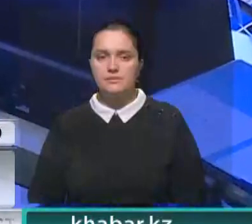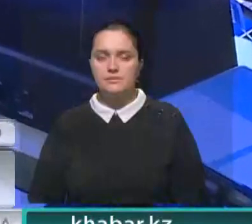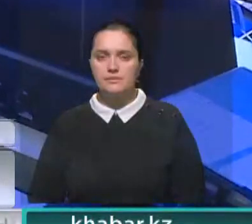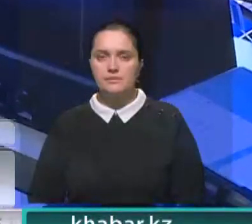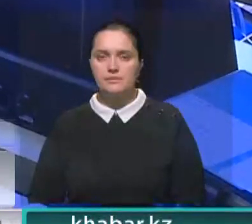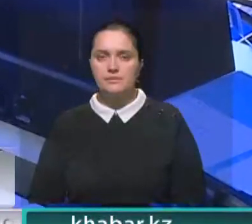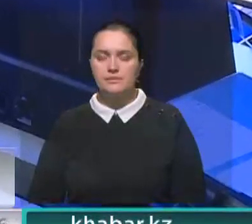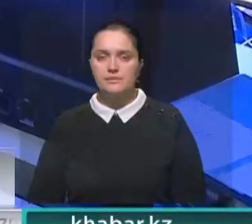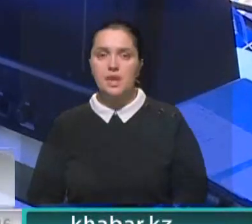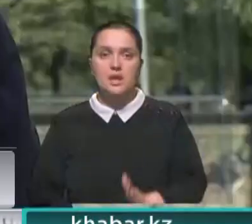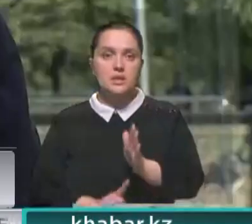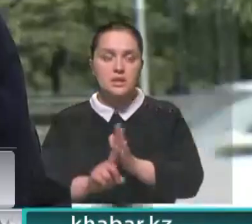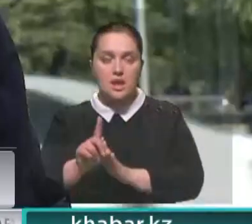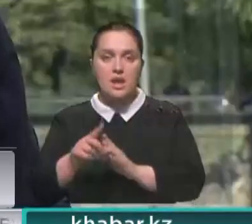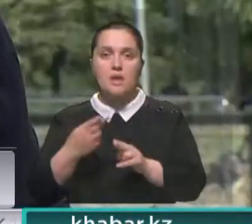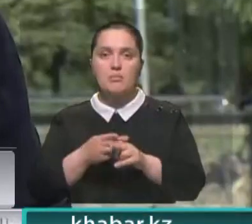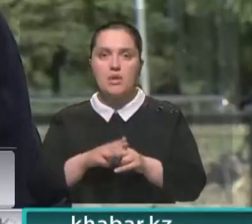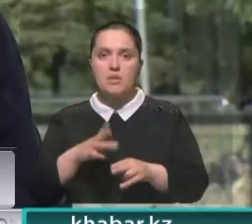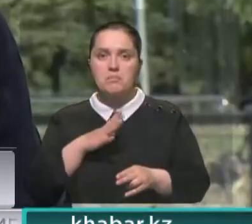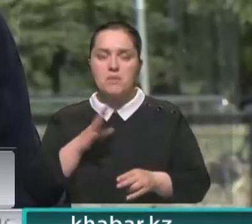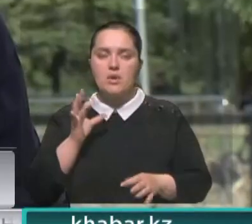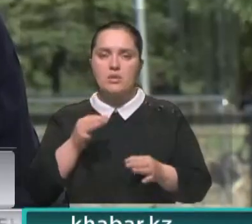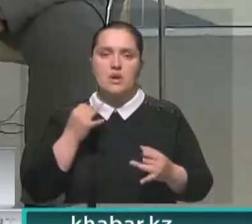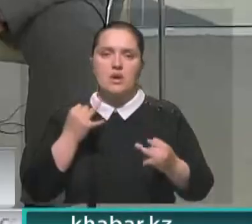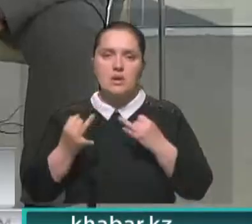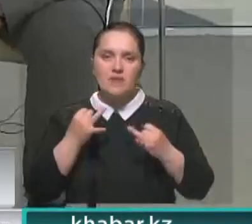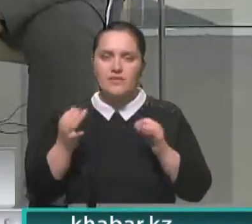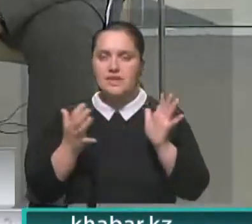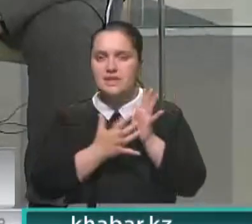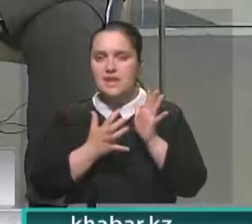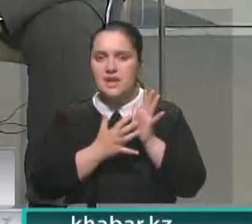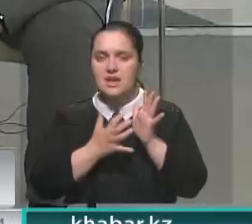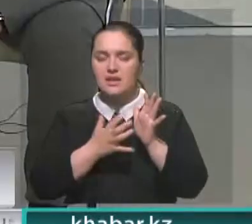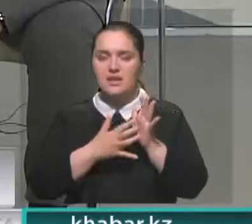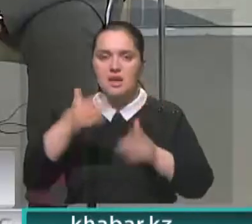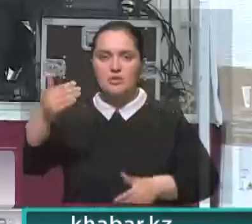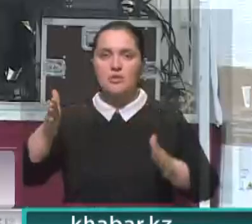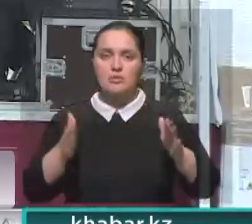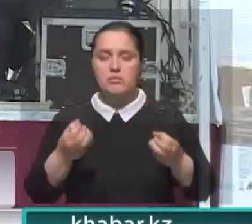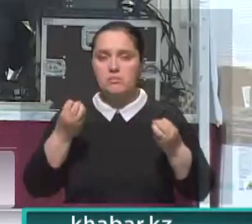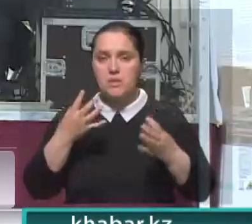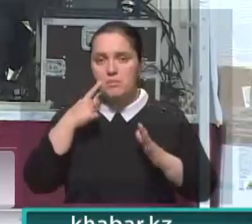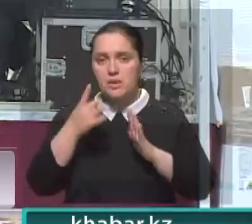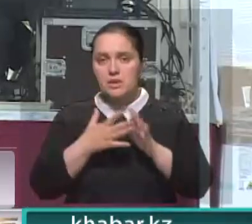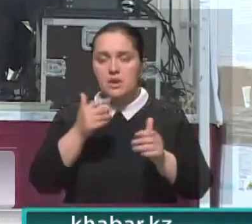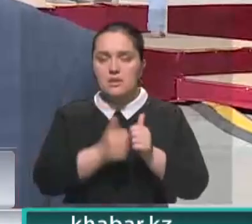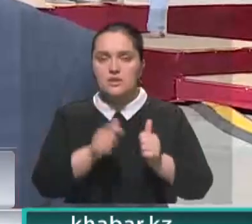Действительно, старт марафона прошел как по нотам. Разговоры в стеклянной студии велись простые и понятные каждому зрителю.